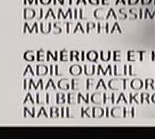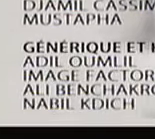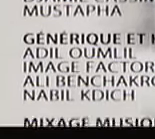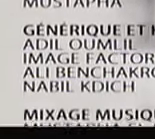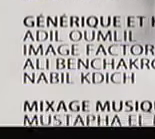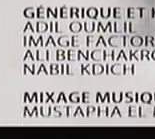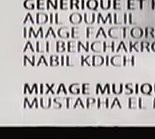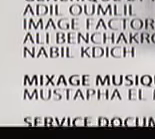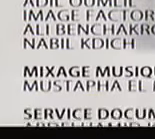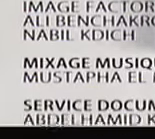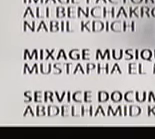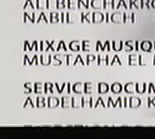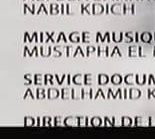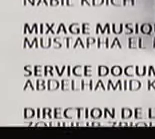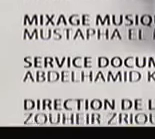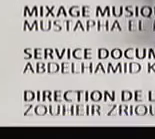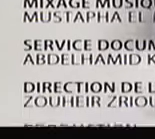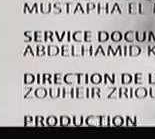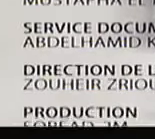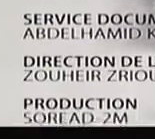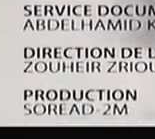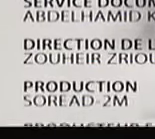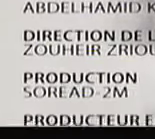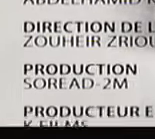Sous-titrage